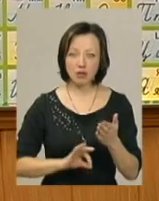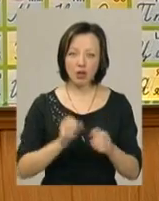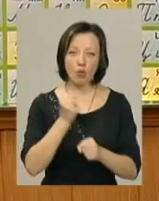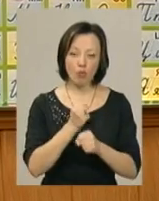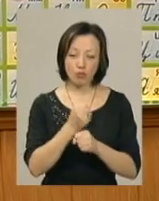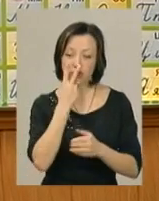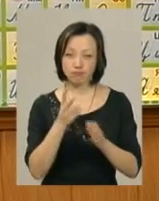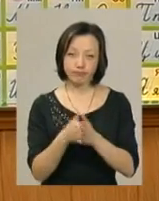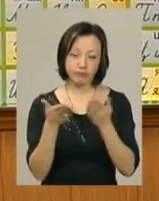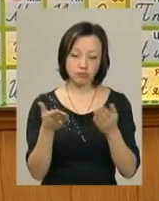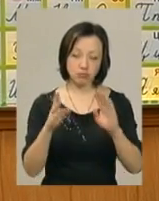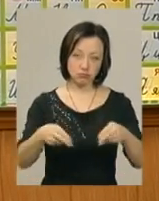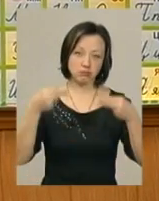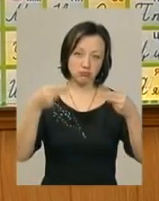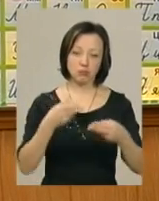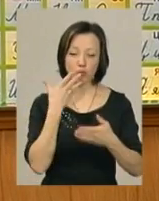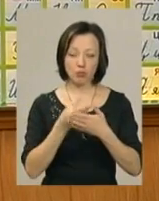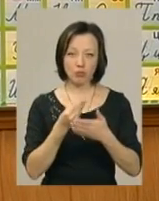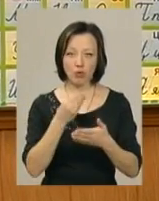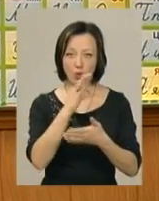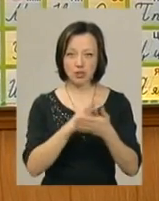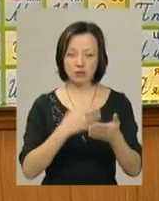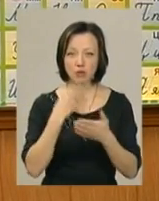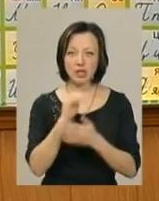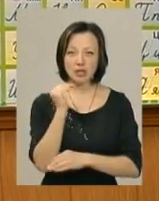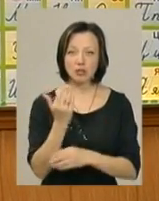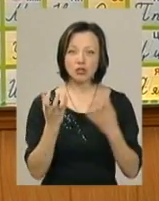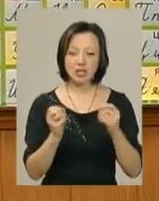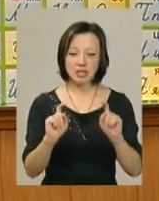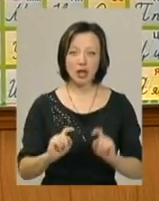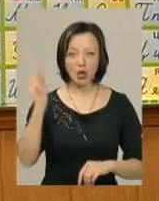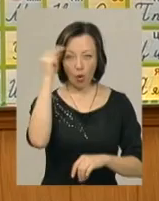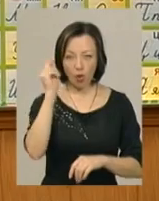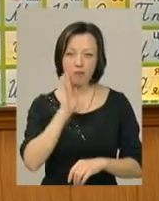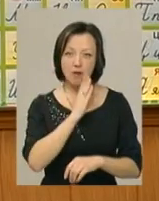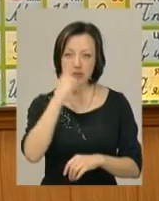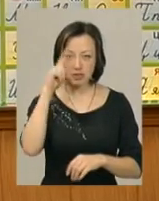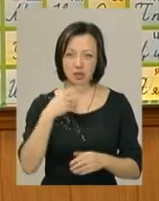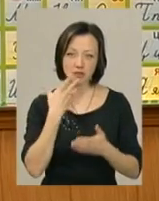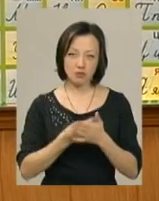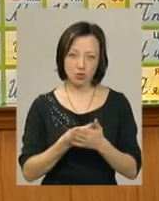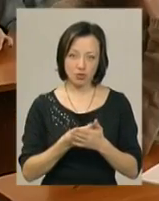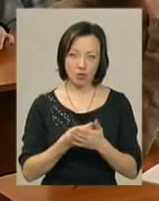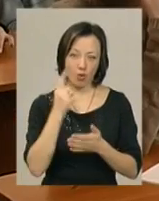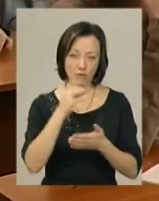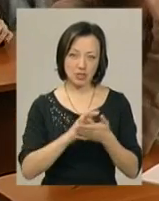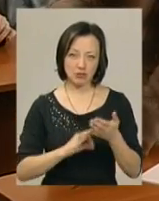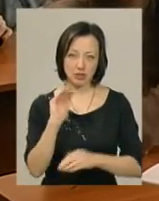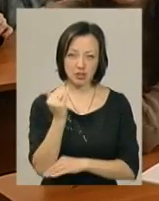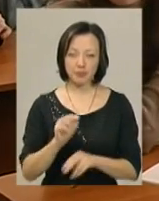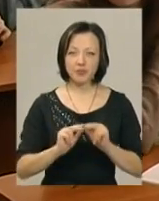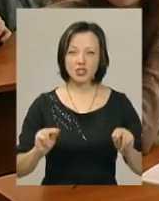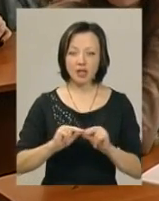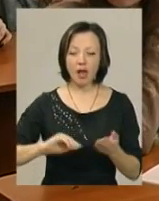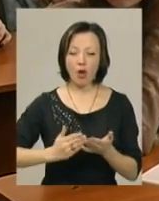на роботі, можуть дізнатися про оцінку своєї дитини. Вони сидять ще на уроках, а мама вже знає оцінку своєї дитини. Вчителька